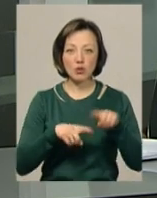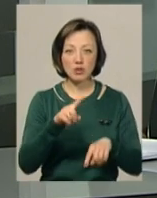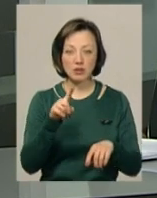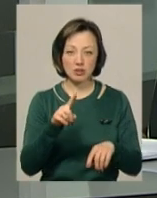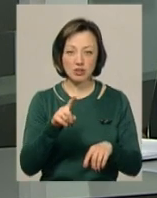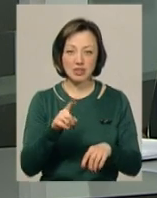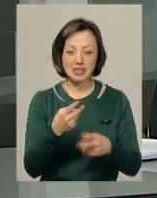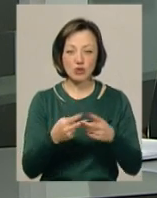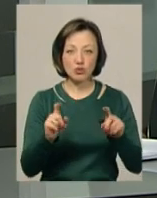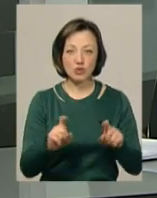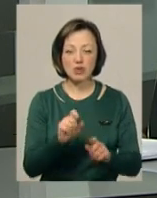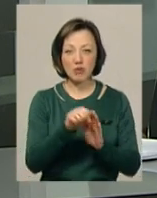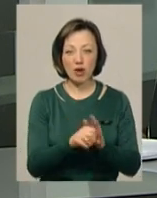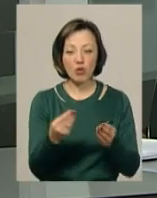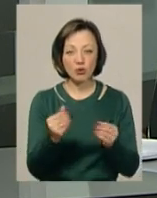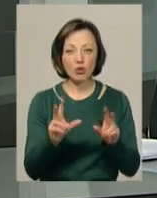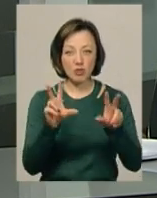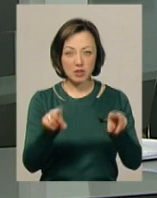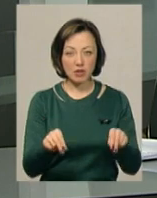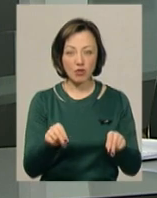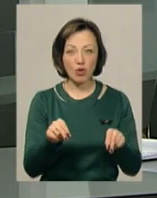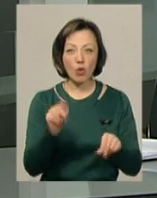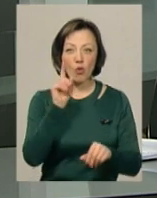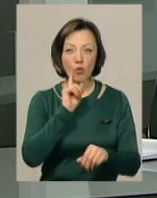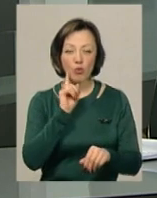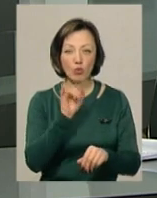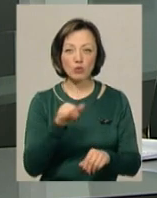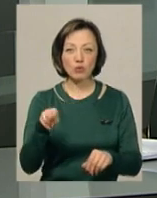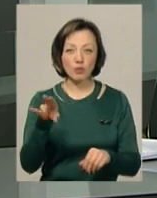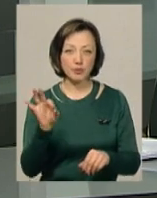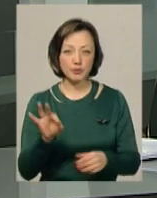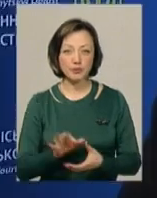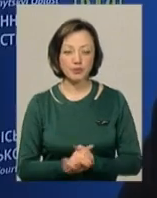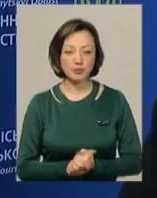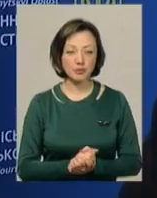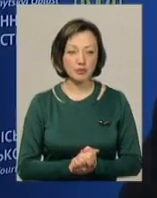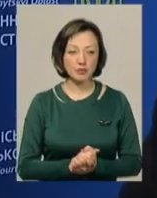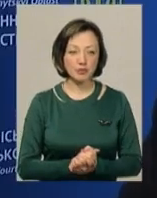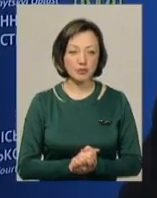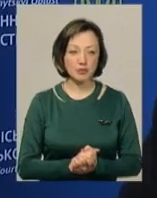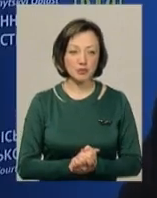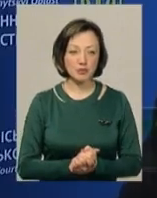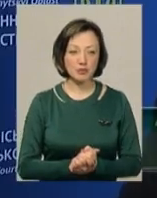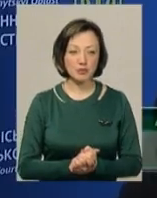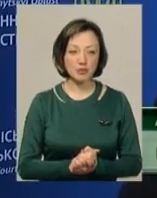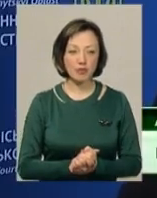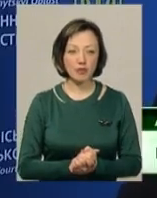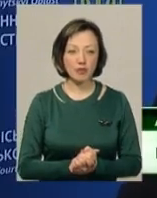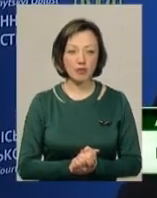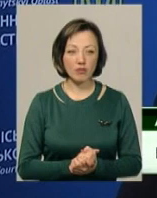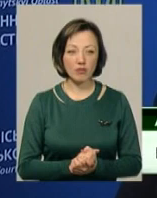вбивство. За ці гроші начебто обіцяв в'язню умовно дострокове звільнення. Одночасно слідчим суддей